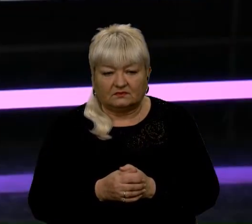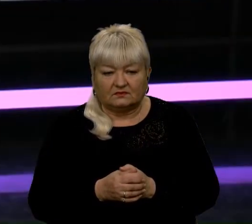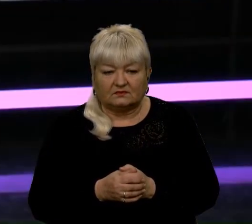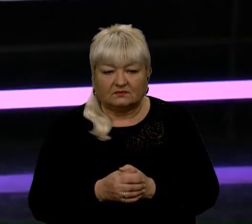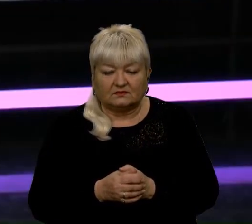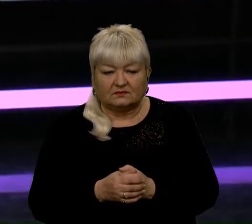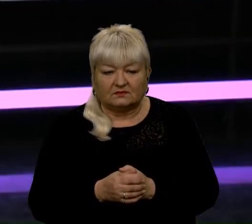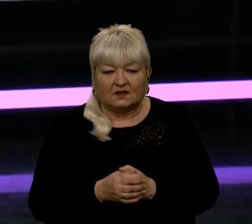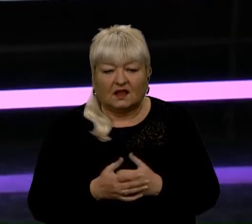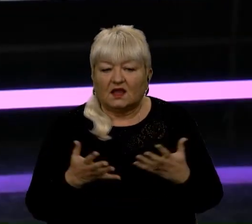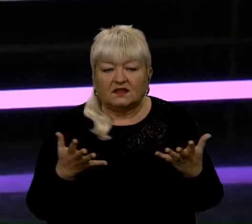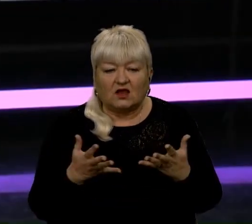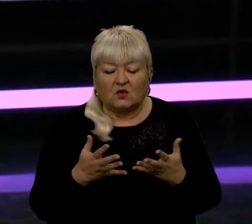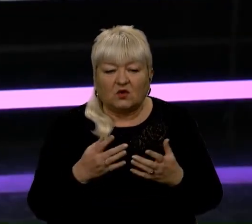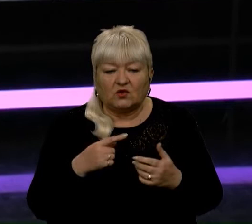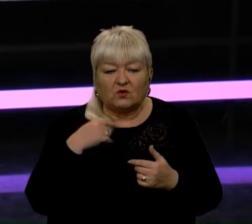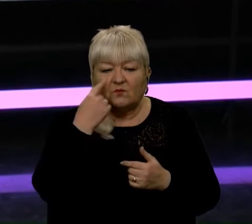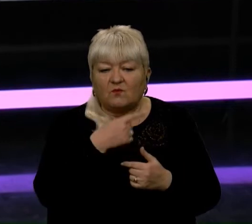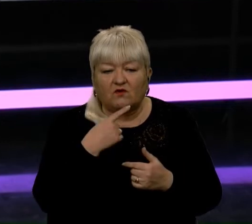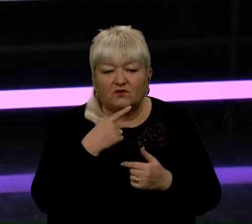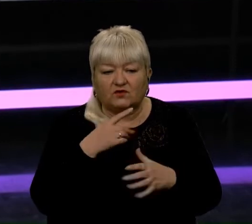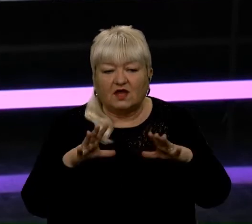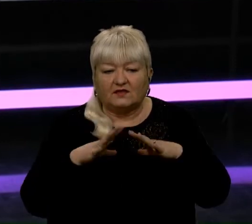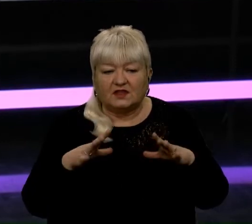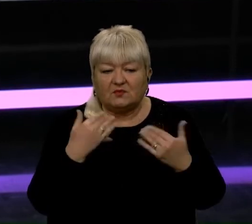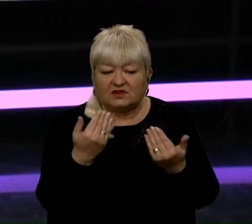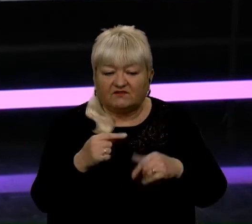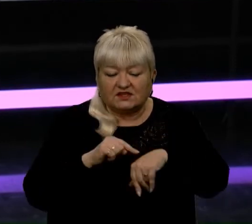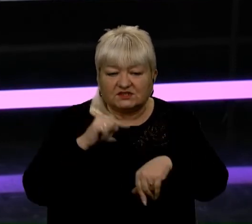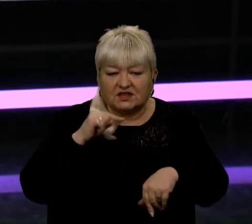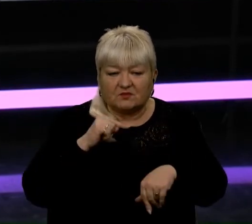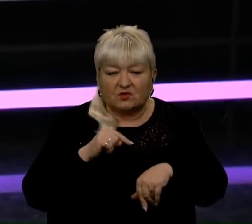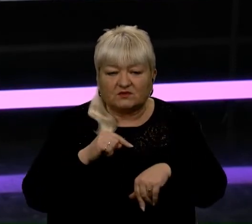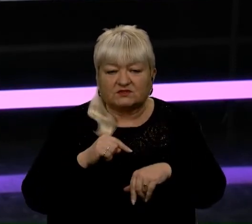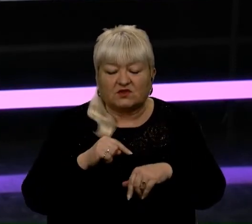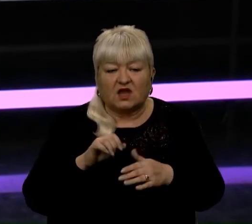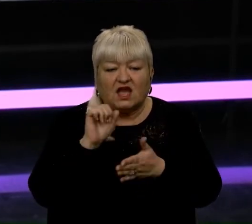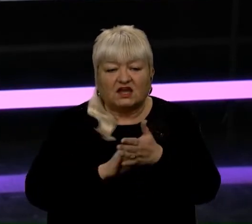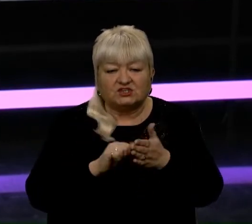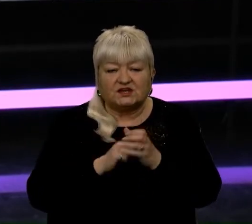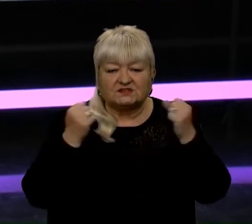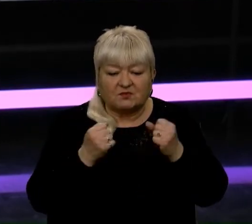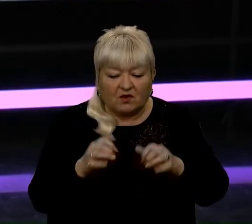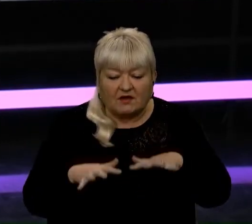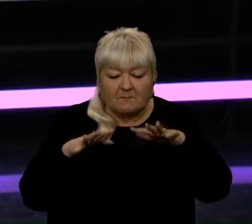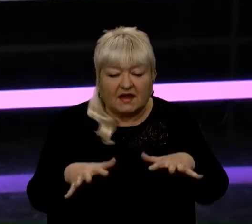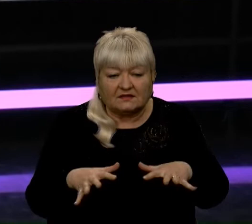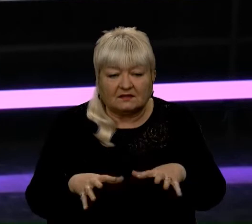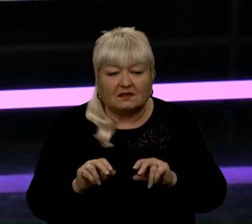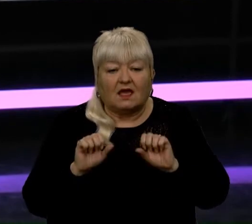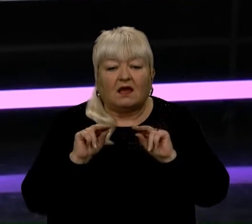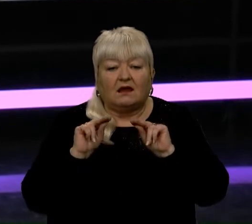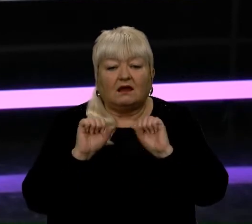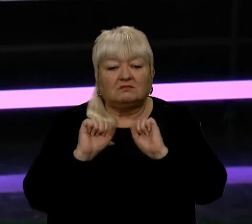Якою мовою не випласкували емоції через біль, від зимових падінь не застрахований ніхто. Крига,